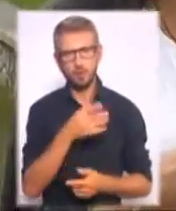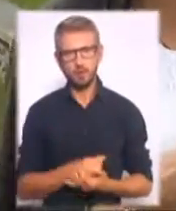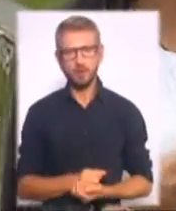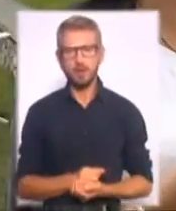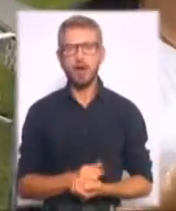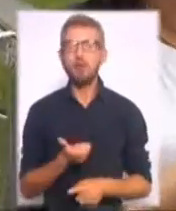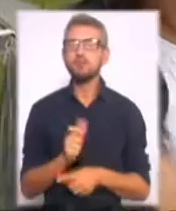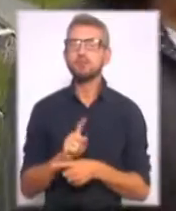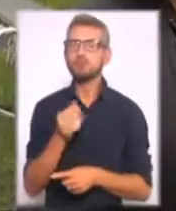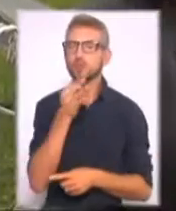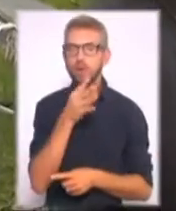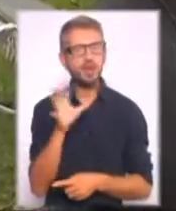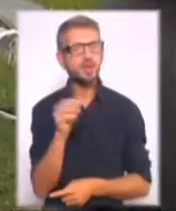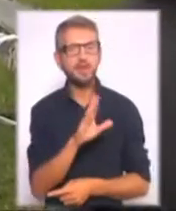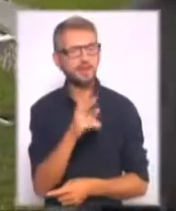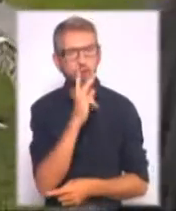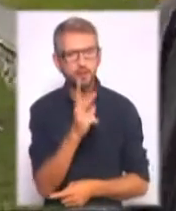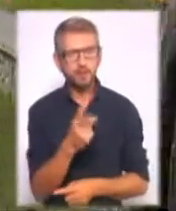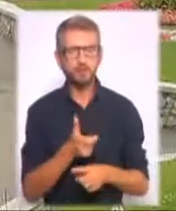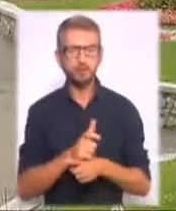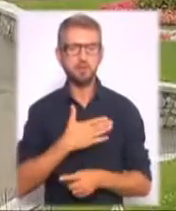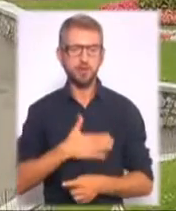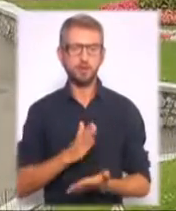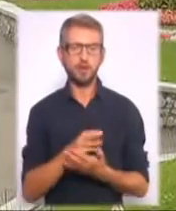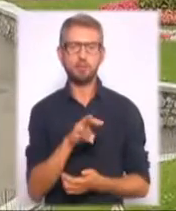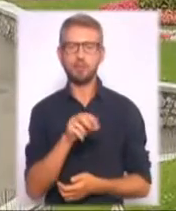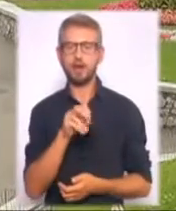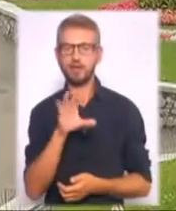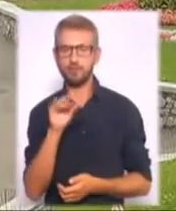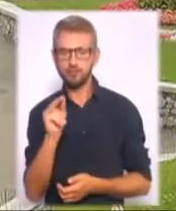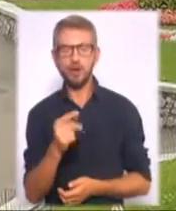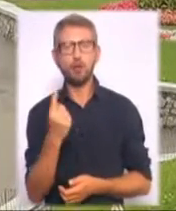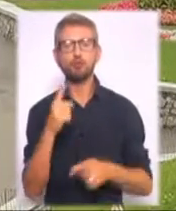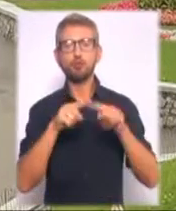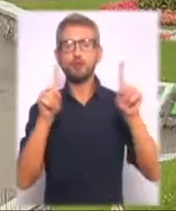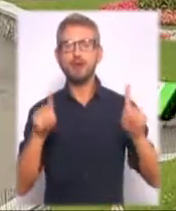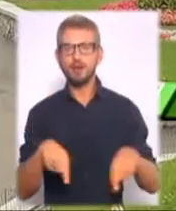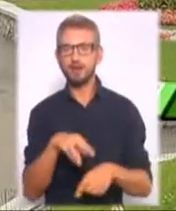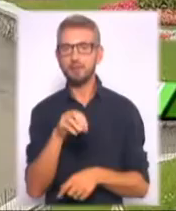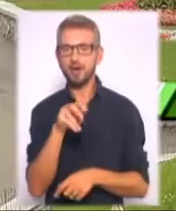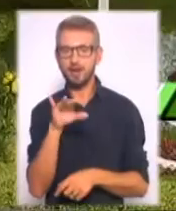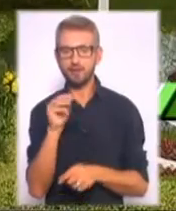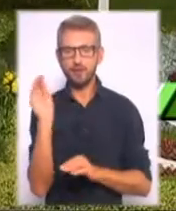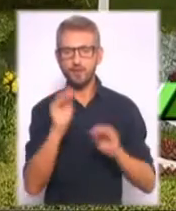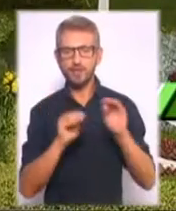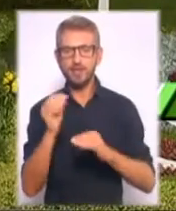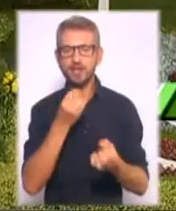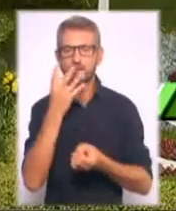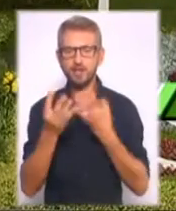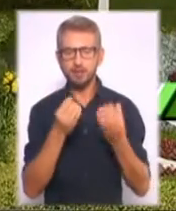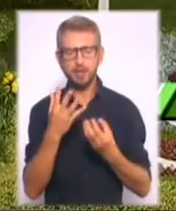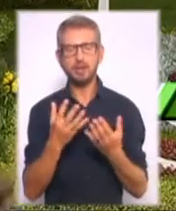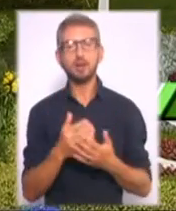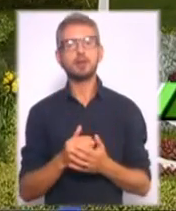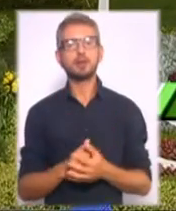А ми ще не все подивилися, але дуже приємно, що є Малєвич. Одну із картин Казимира Малевича виклали квіти ми на співочому архітектори Дніпровського